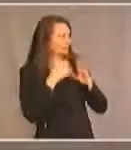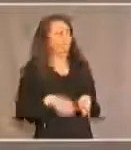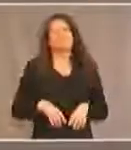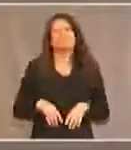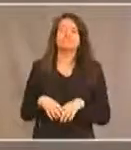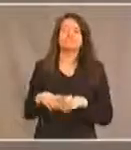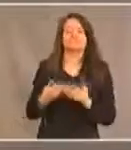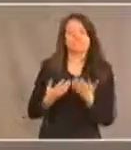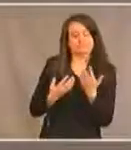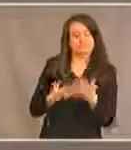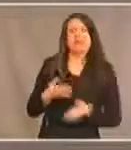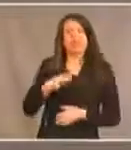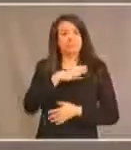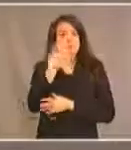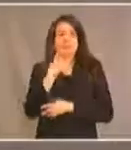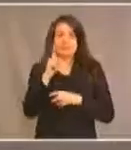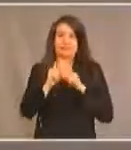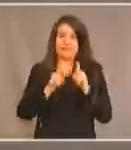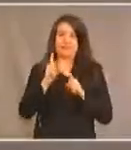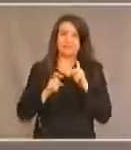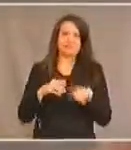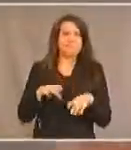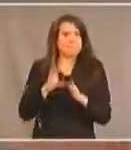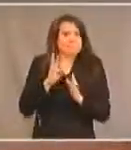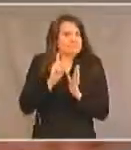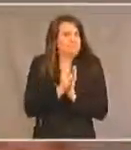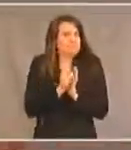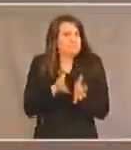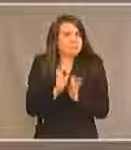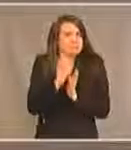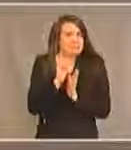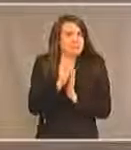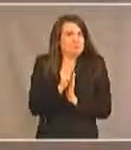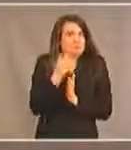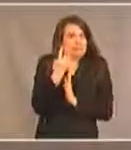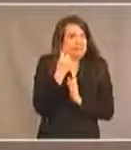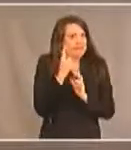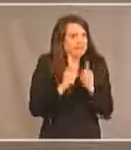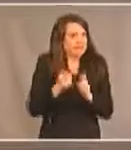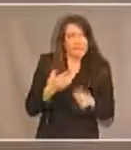nous avons reçu quatre autres questions et puis on a quoi? Six minutes encore. Alors, merci.